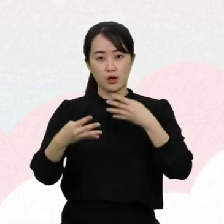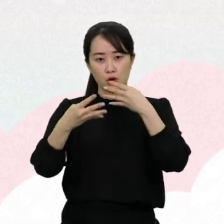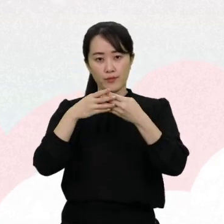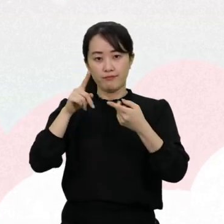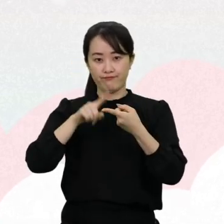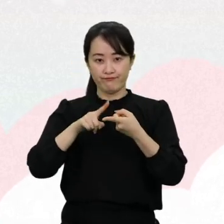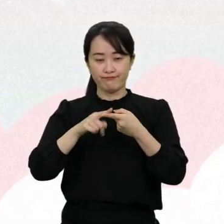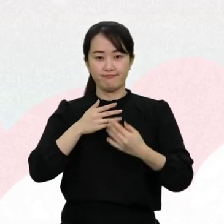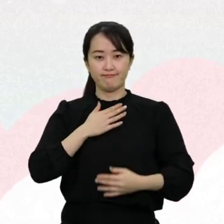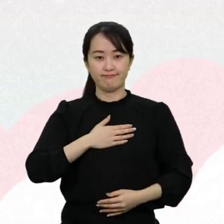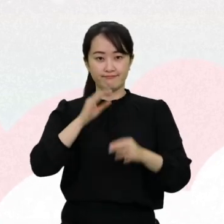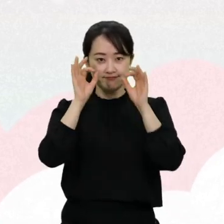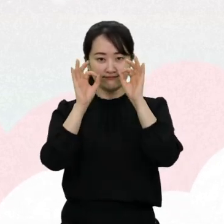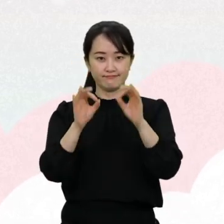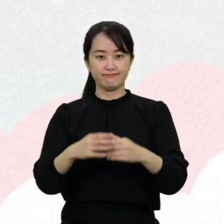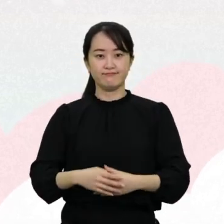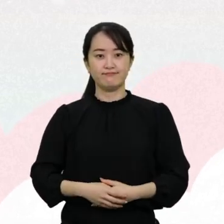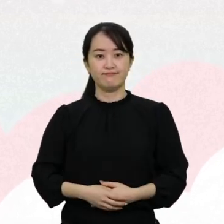알아보겠습니다.